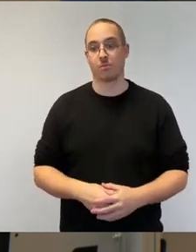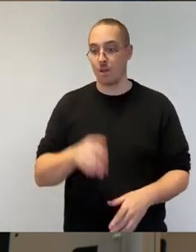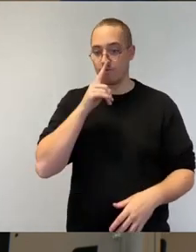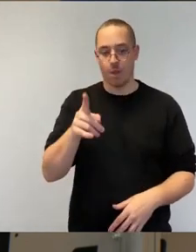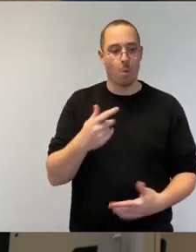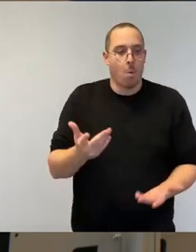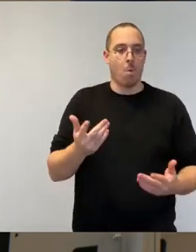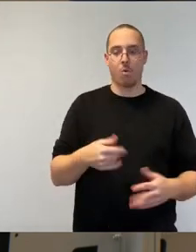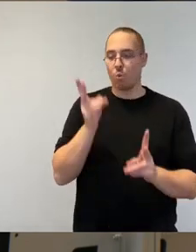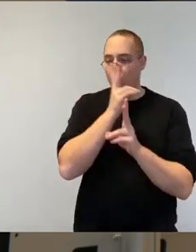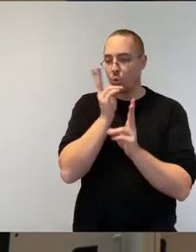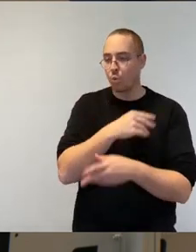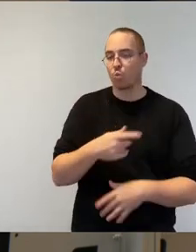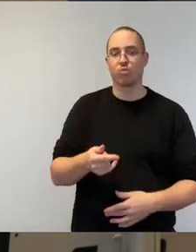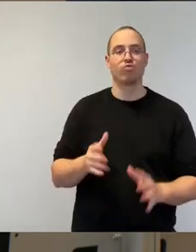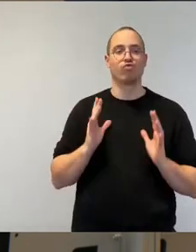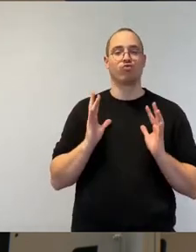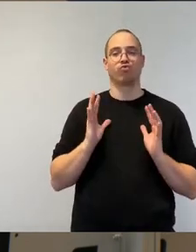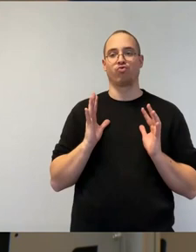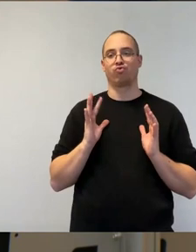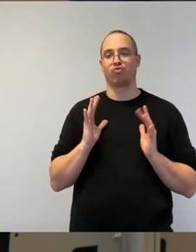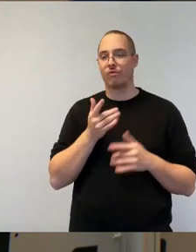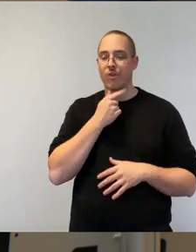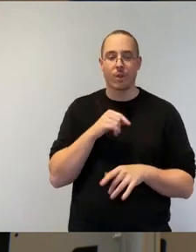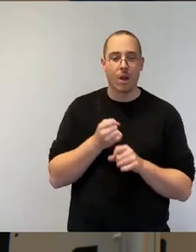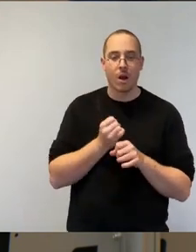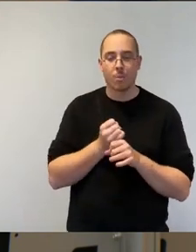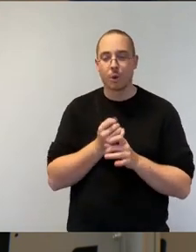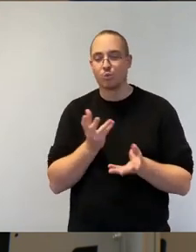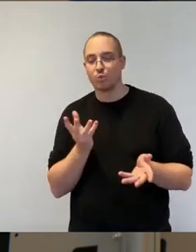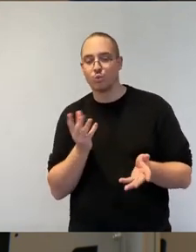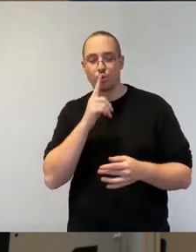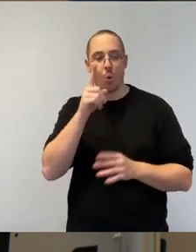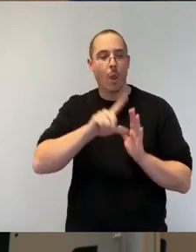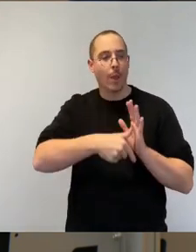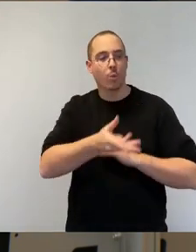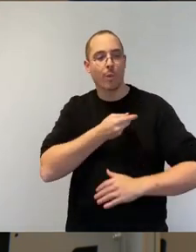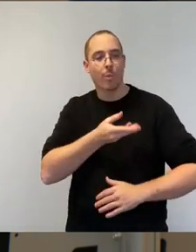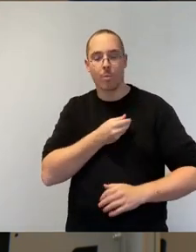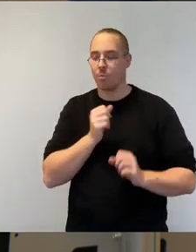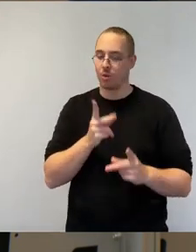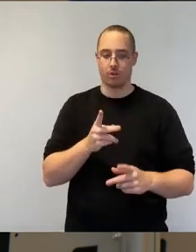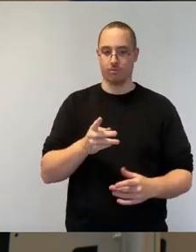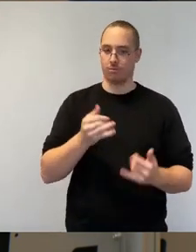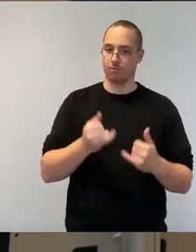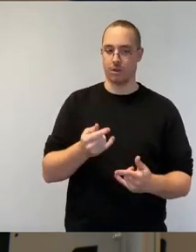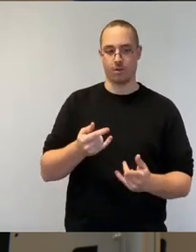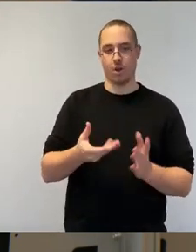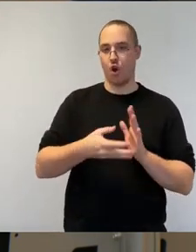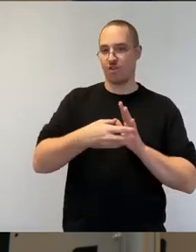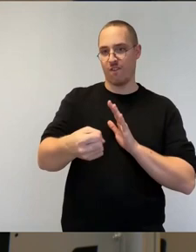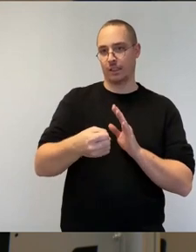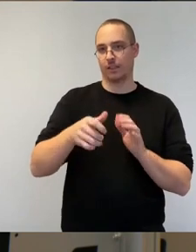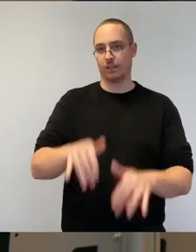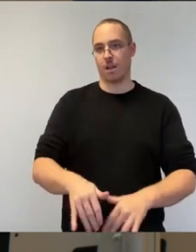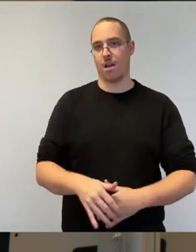Dauer nicht aushalten. Fairness und Hilfe für Hilfsbedürftige ja. Aber auch ja zu starken Steuerinstrumenten im Sozialsystem für den Staat. Und damit auch Fairness